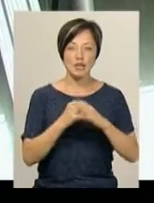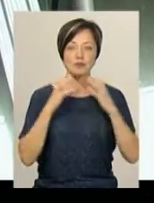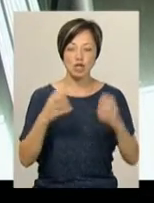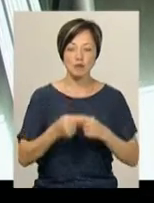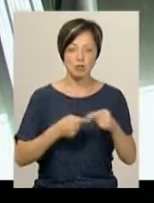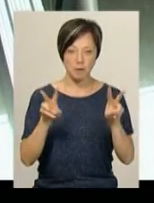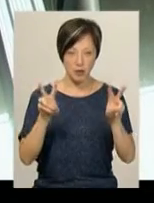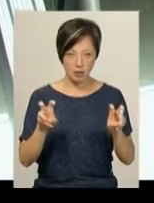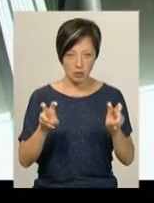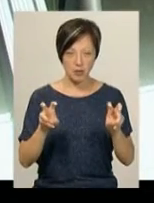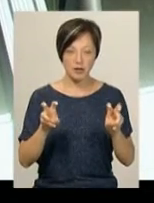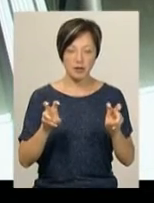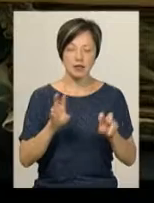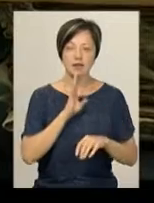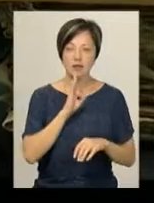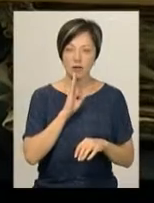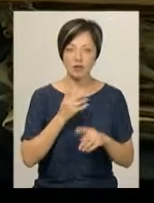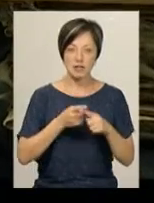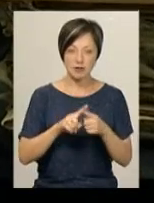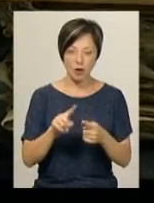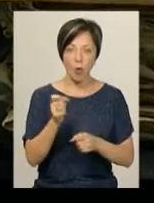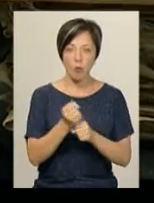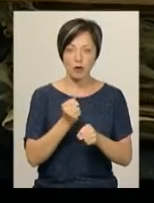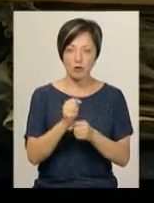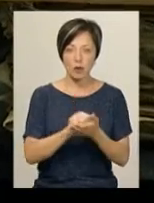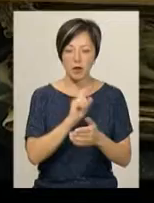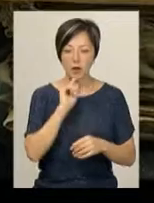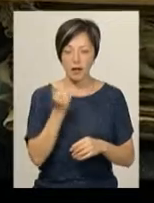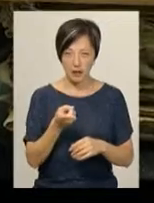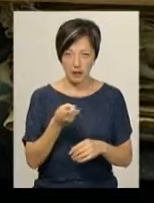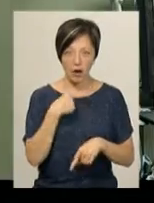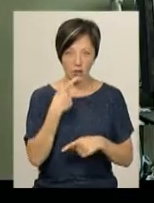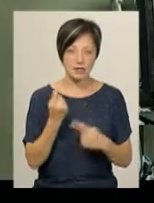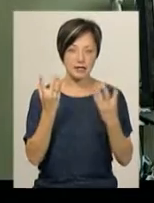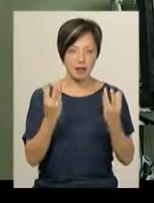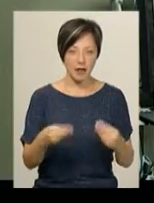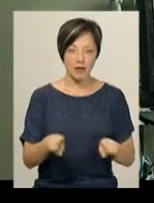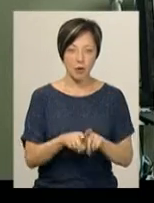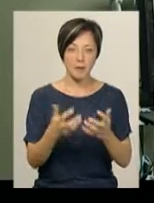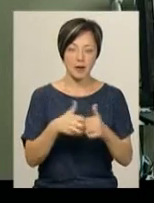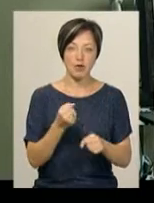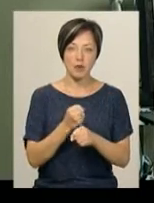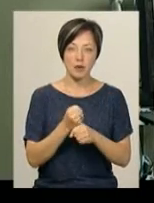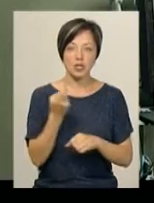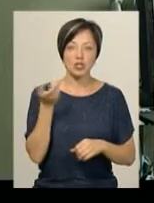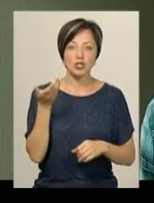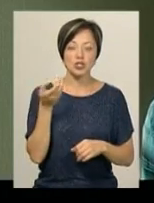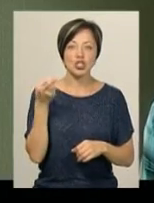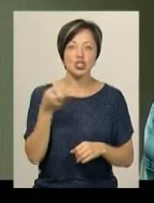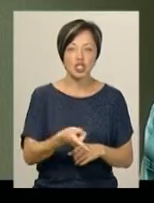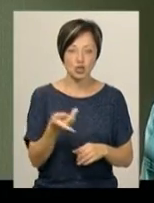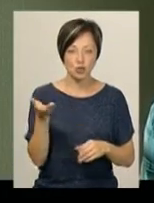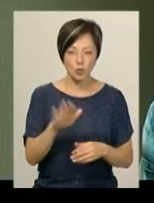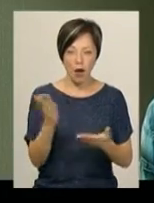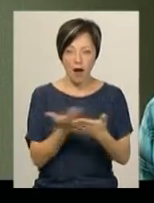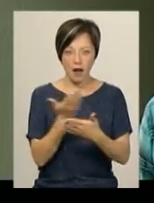Спасщину» Анастасія Бортник в архіві оцифровує документи упродовж року. Каже, що за день на такому пристрої робить майже тисячу кадрів. Ми